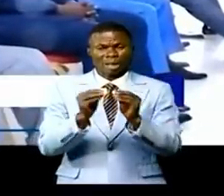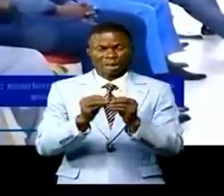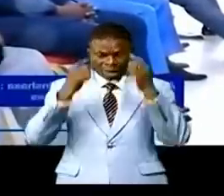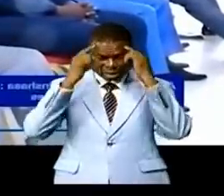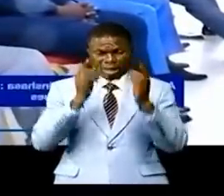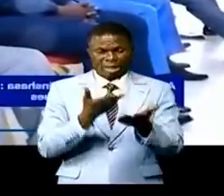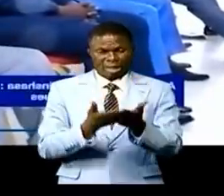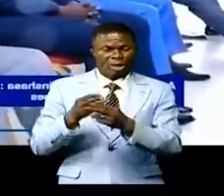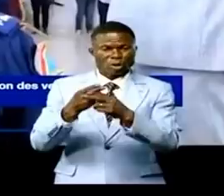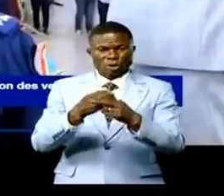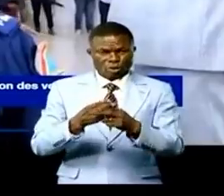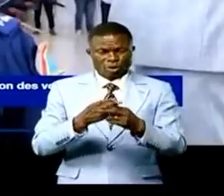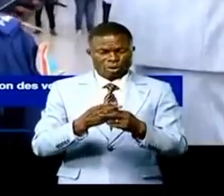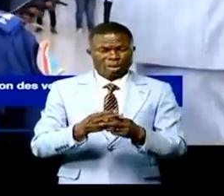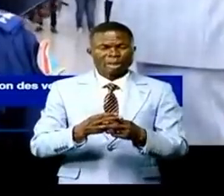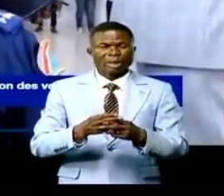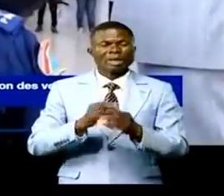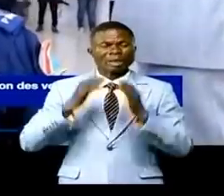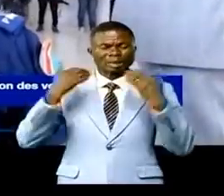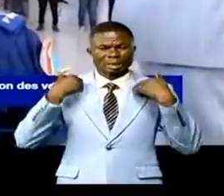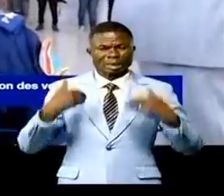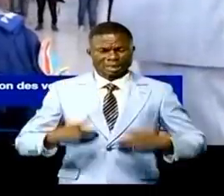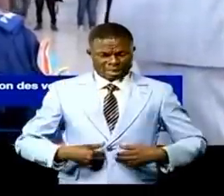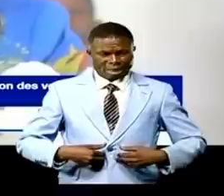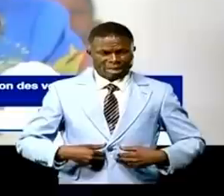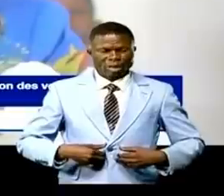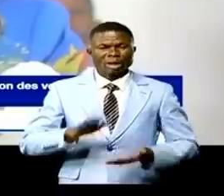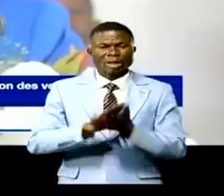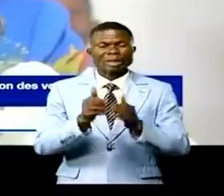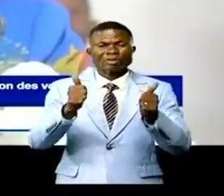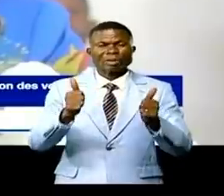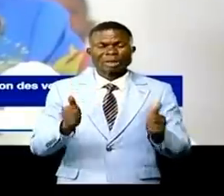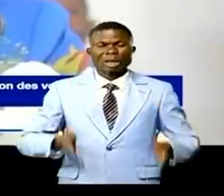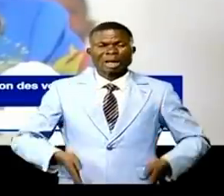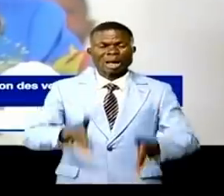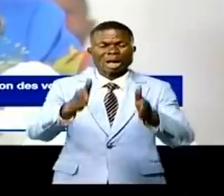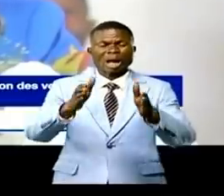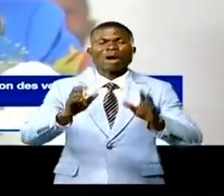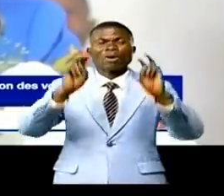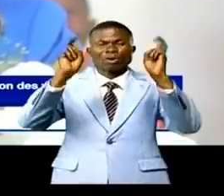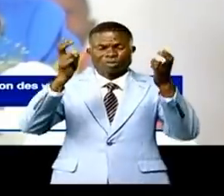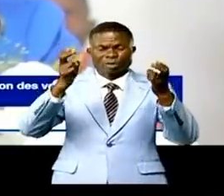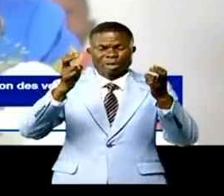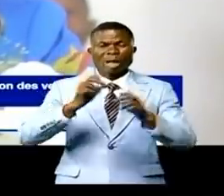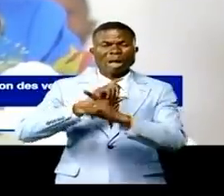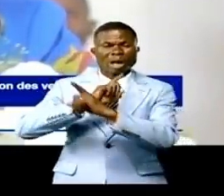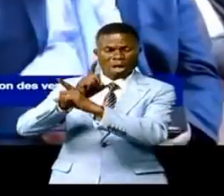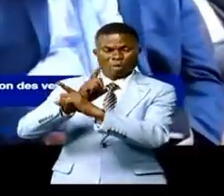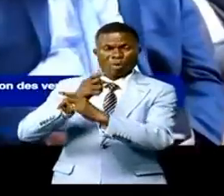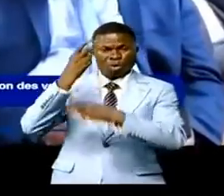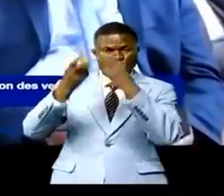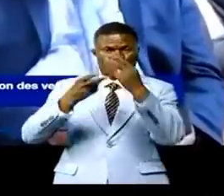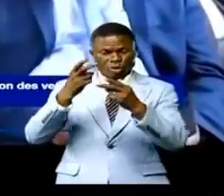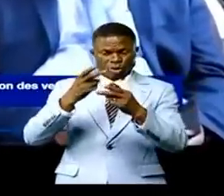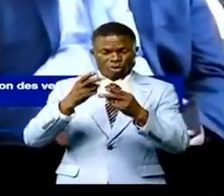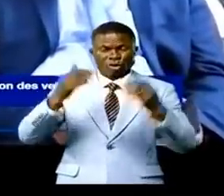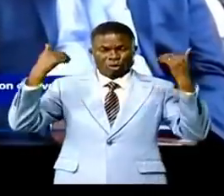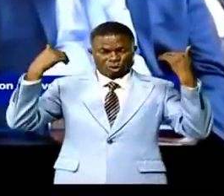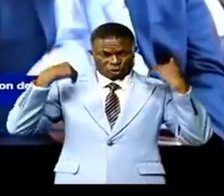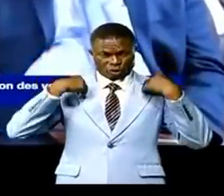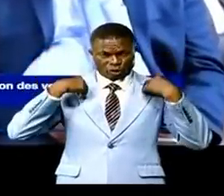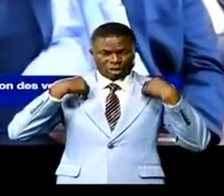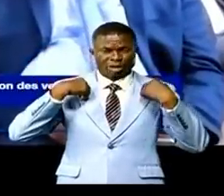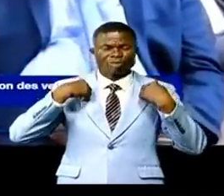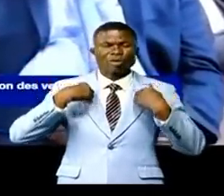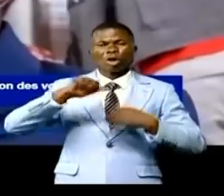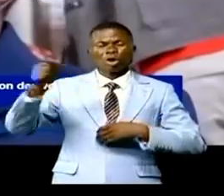sécuritaires et sanitaires sont renforcées sur les artères principales en prévision des visites officielles à Kinshasa